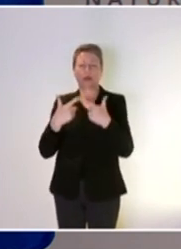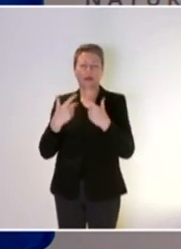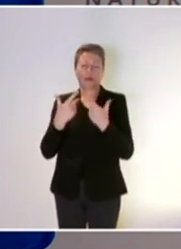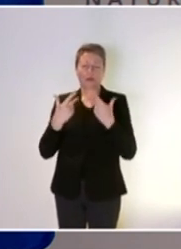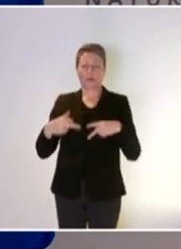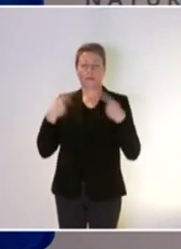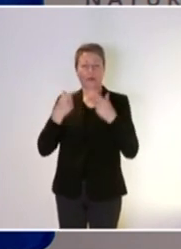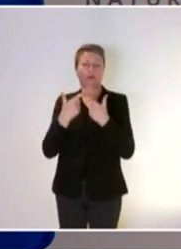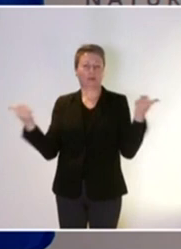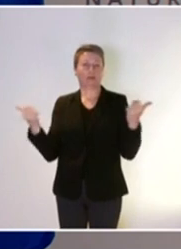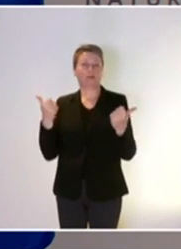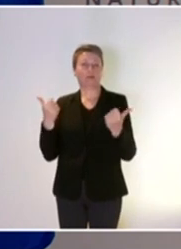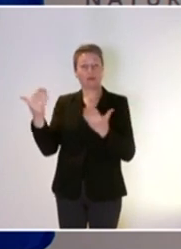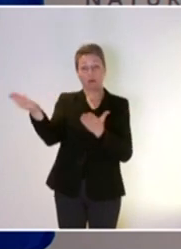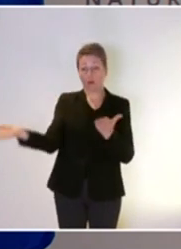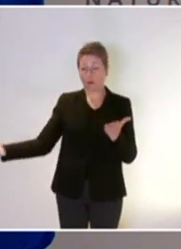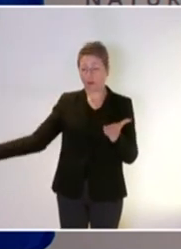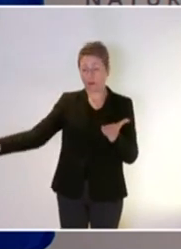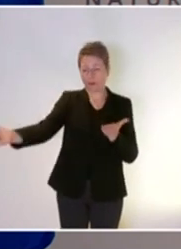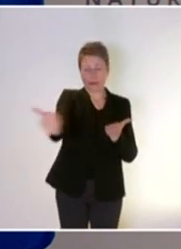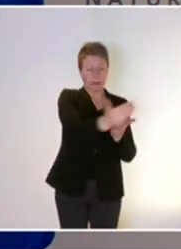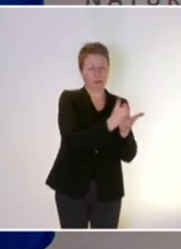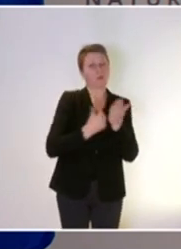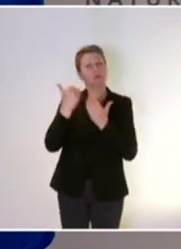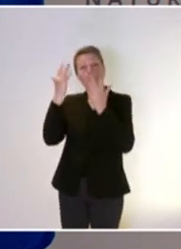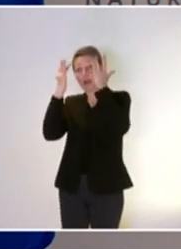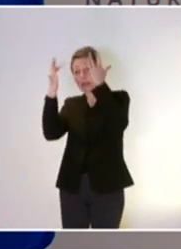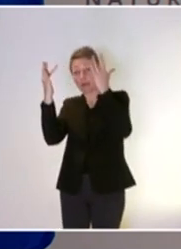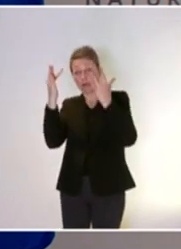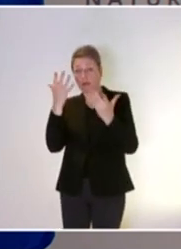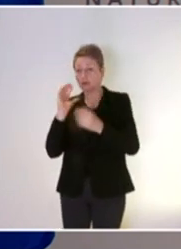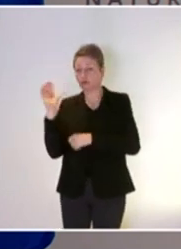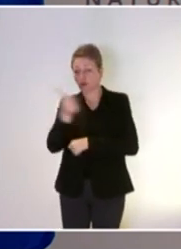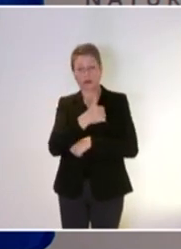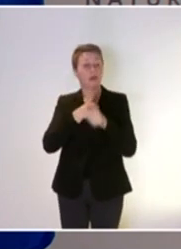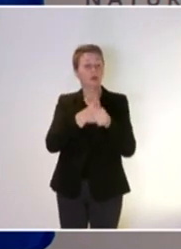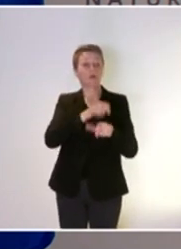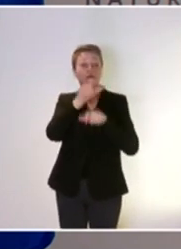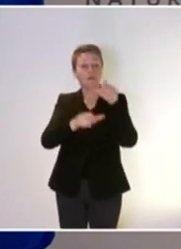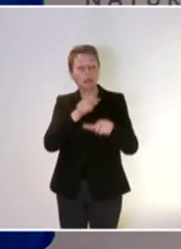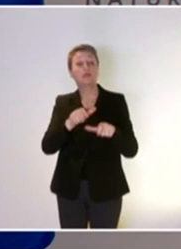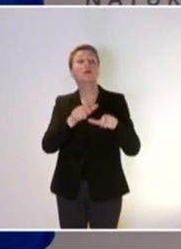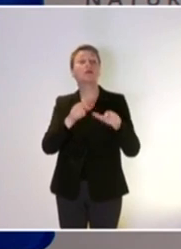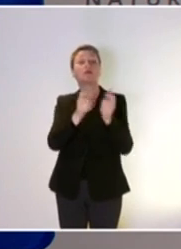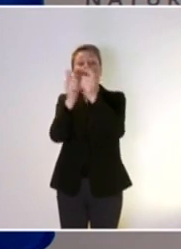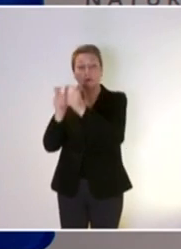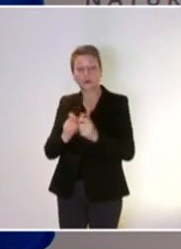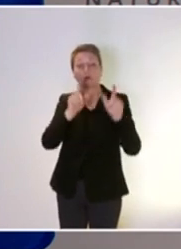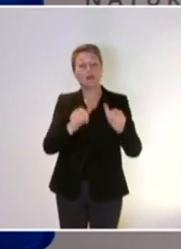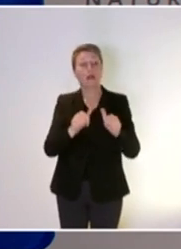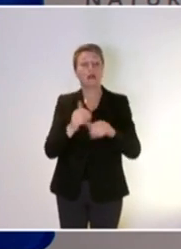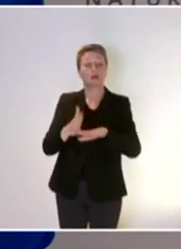sur ce recueil d'expériences en partant des territoires, en partant des acteurs avant de solliciter les instances